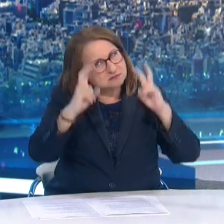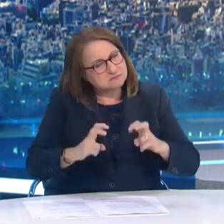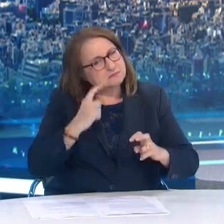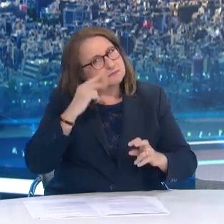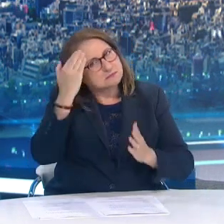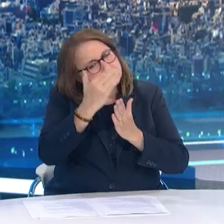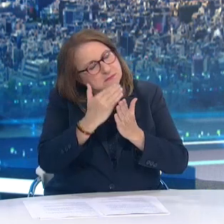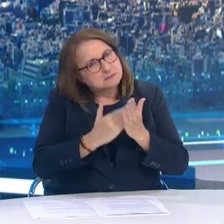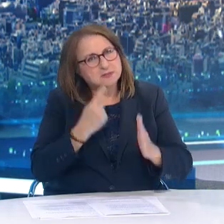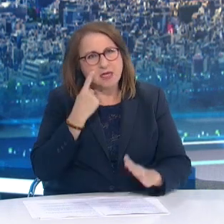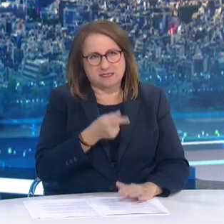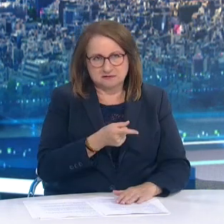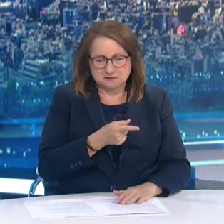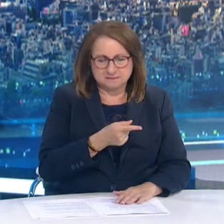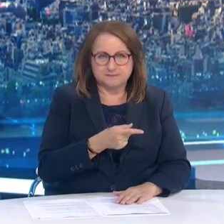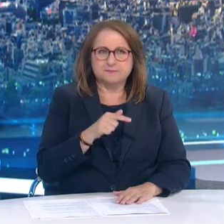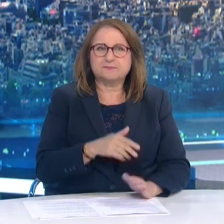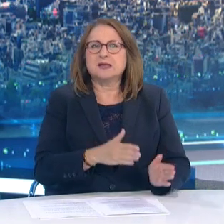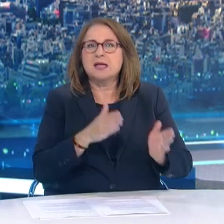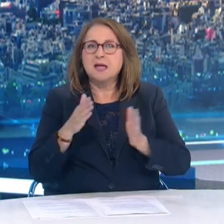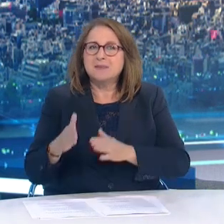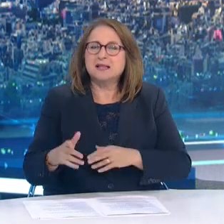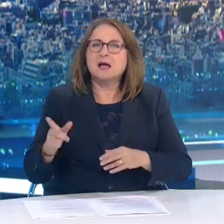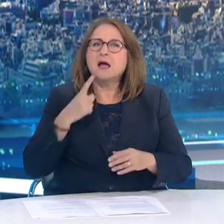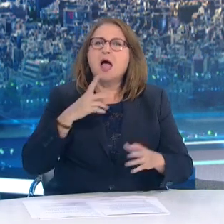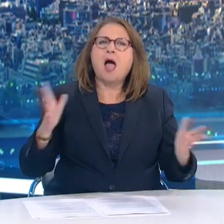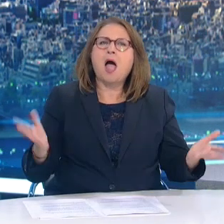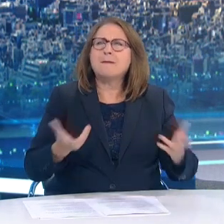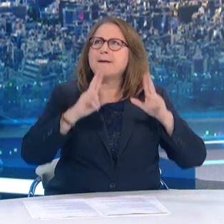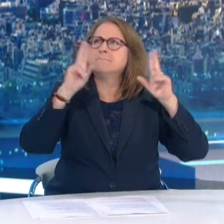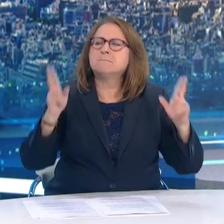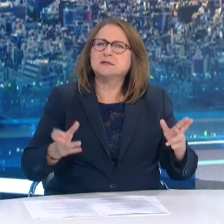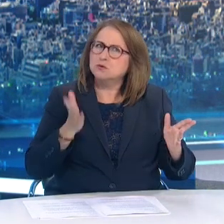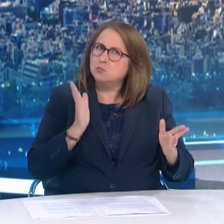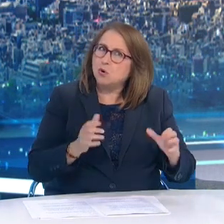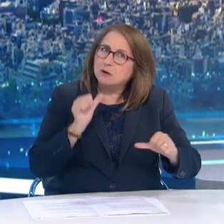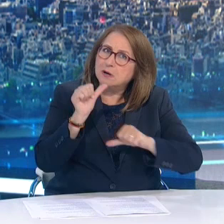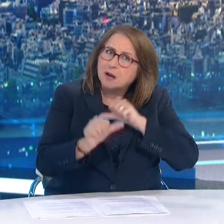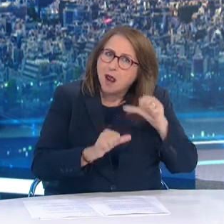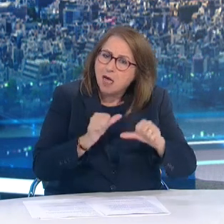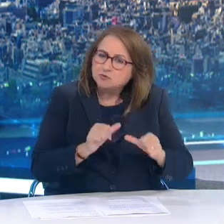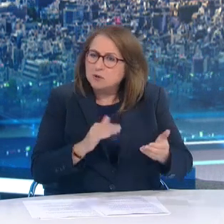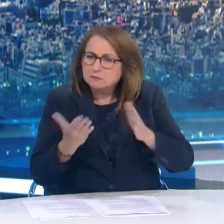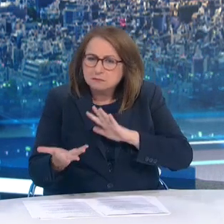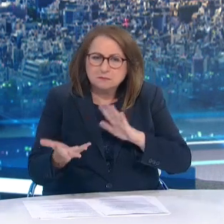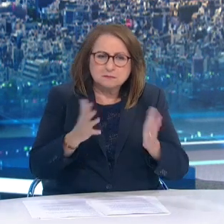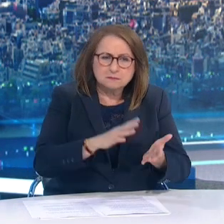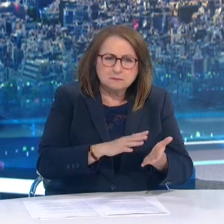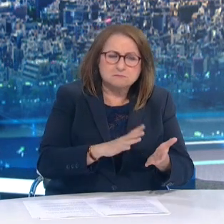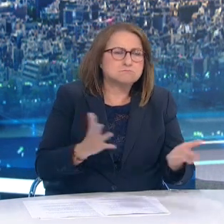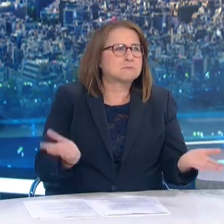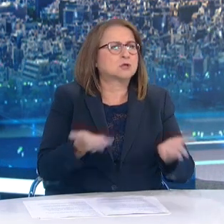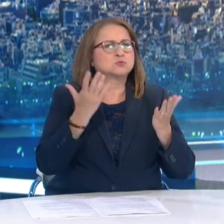Ναι, μπορεί να έχει διακριτή χρήση Ωστόσο, η εναλλαγή χρήσης μπορεί να γίνεται άπαξ Άλλο